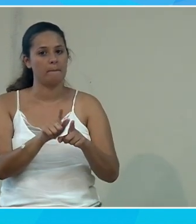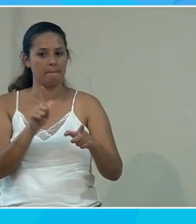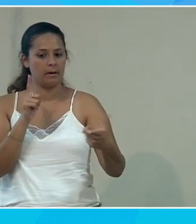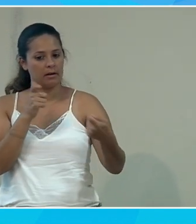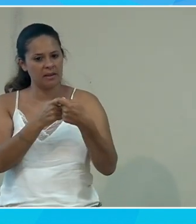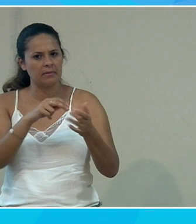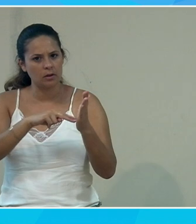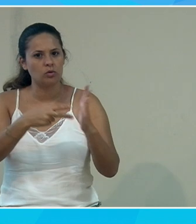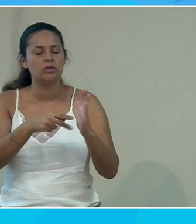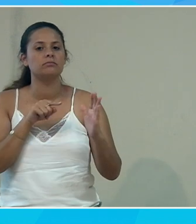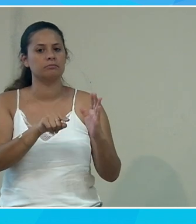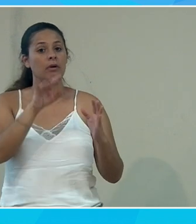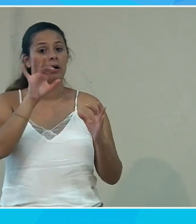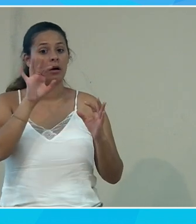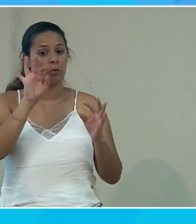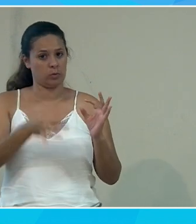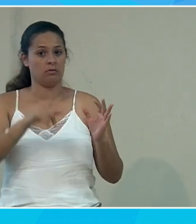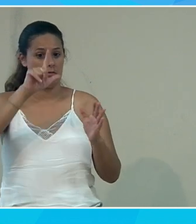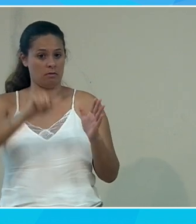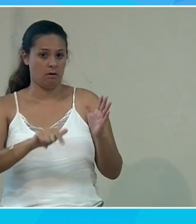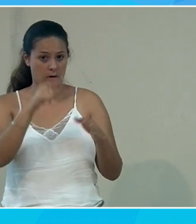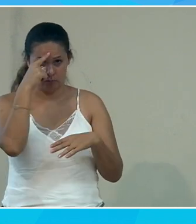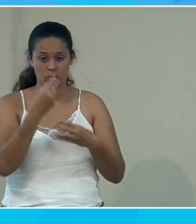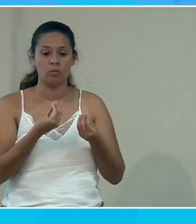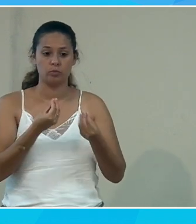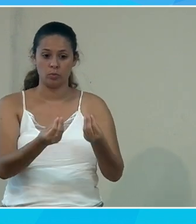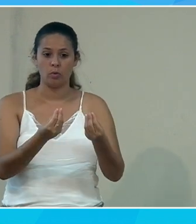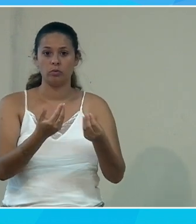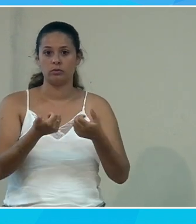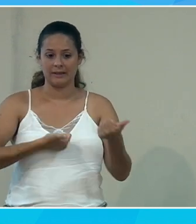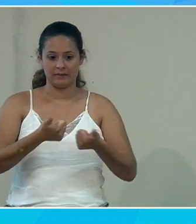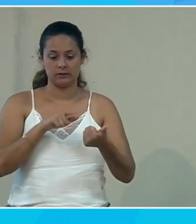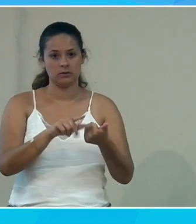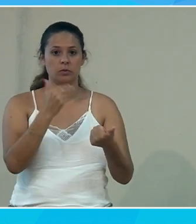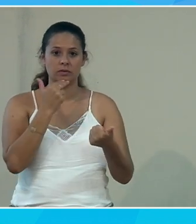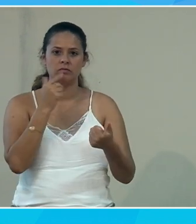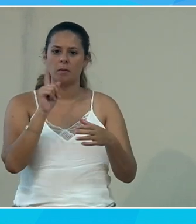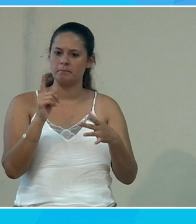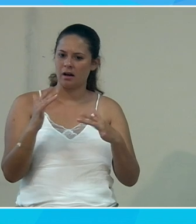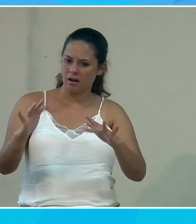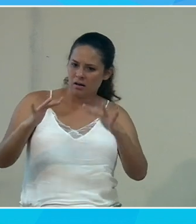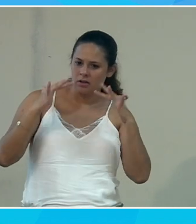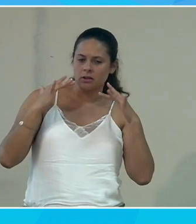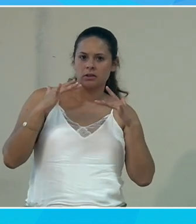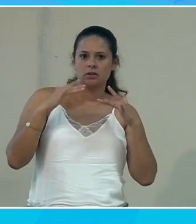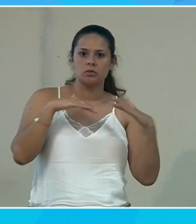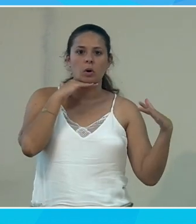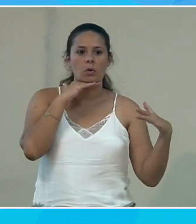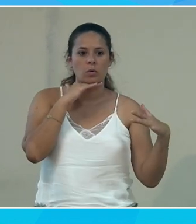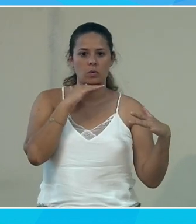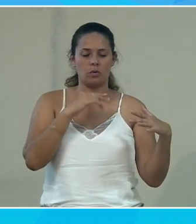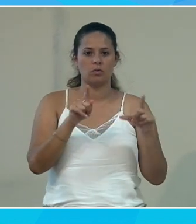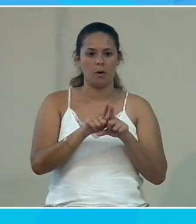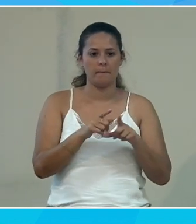technologie en définitive elle est bien présente pour servir l'utilisateur mais elle ne doit pas être invasive et elle ne doit pas perturber l'usage de l'utilisateur